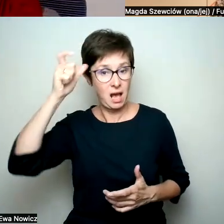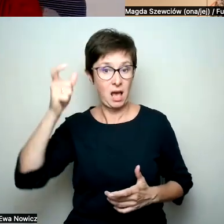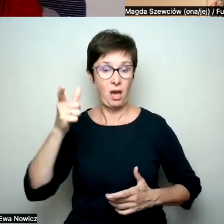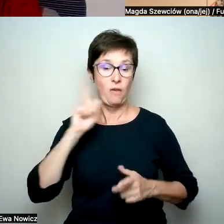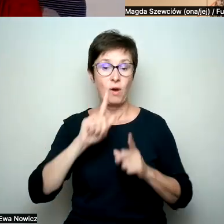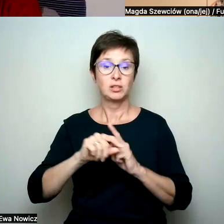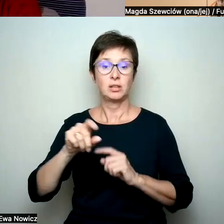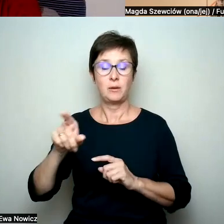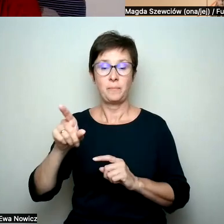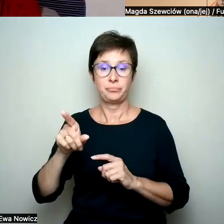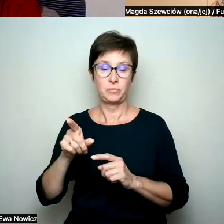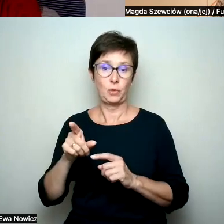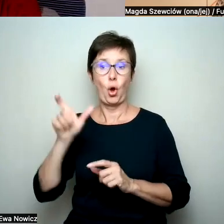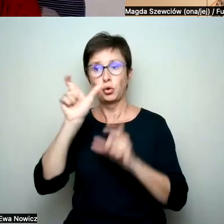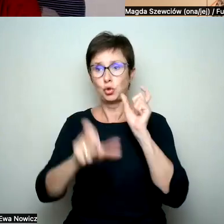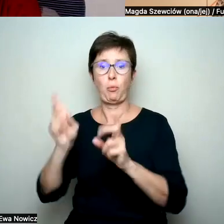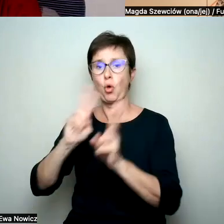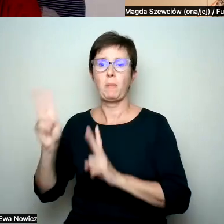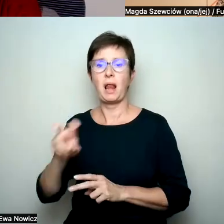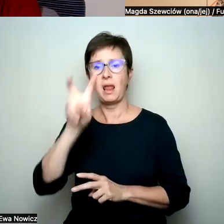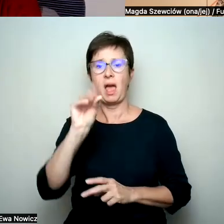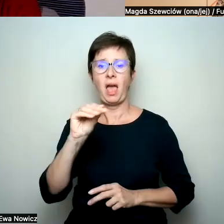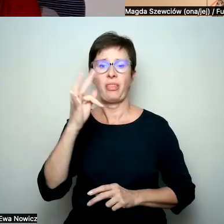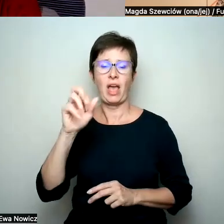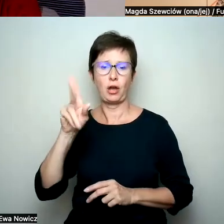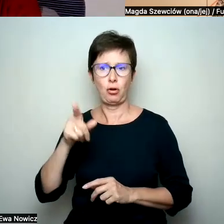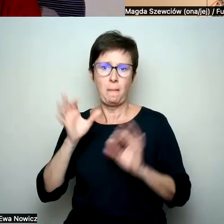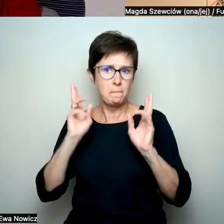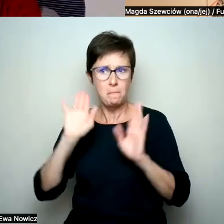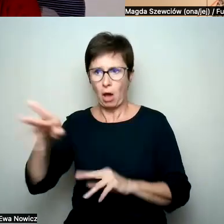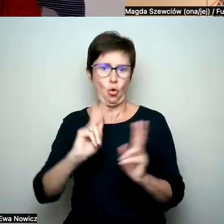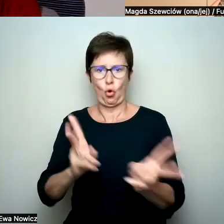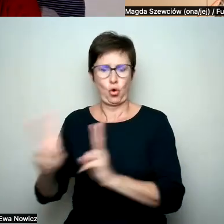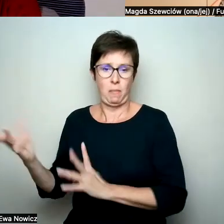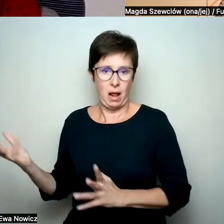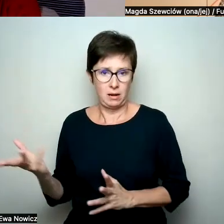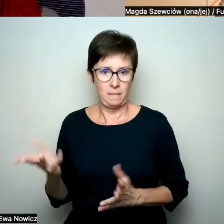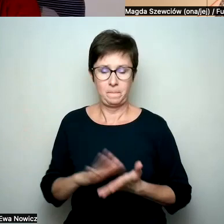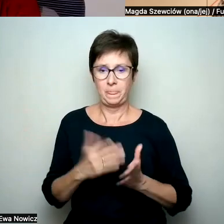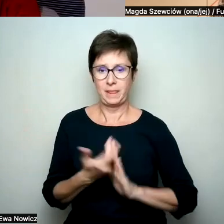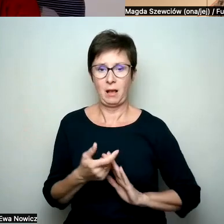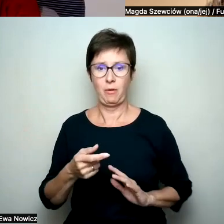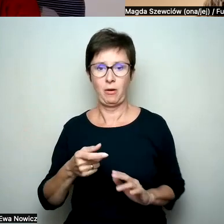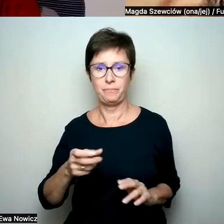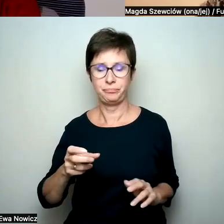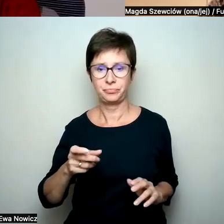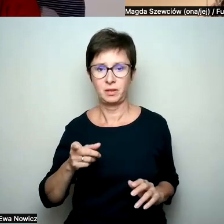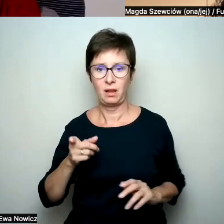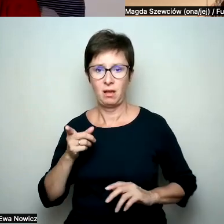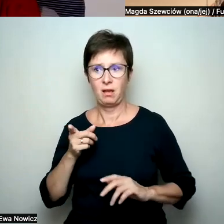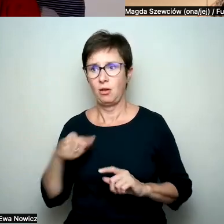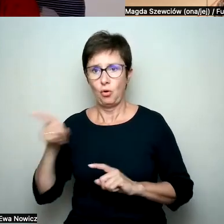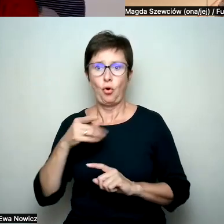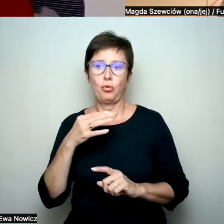heteroseksualnych nazywamy je przywilejami, chociaż osoby hetero czy cis płciowe raczej postrzegają jako coś, co im się